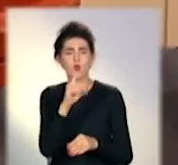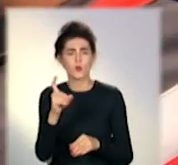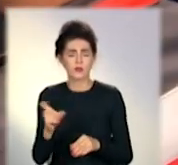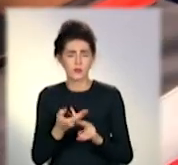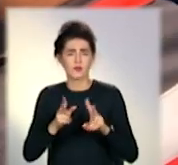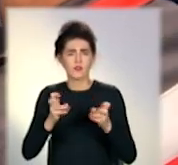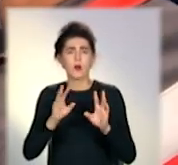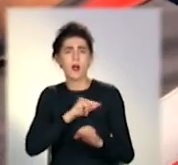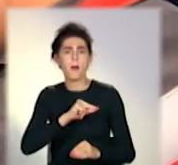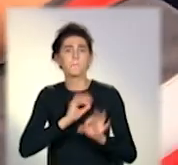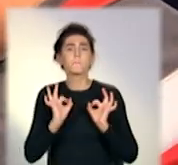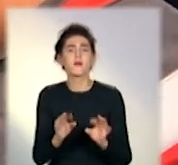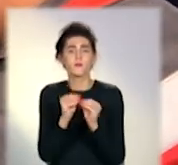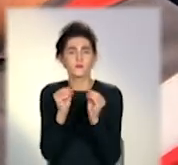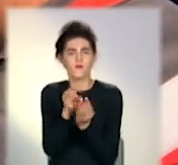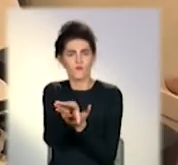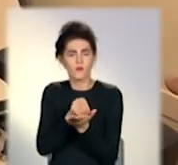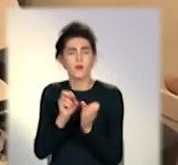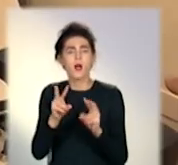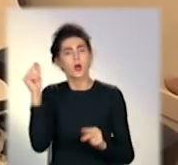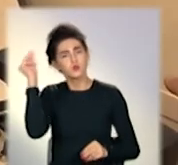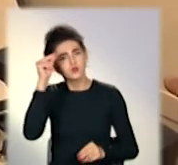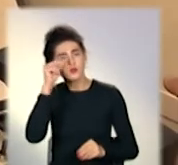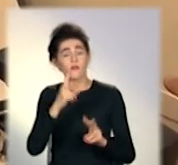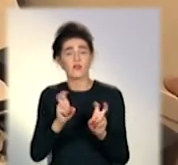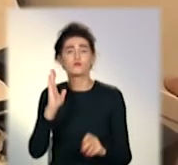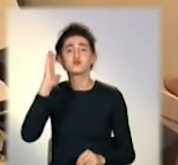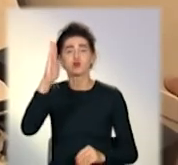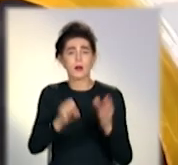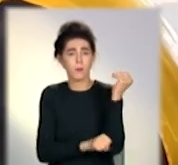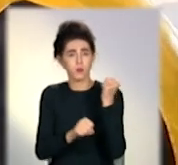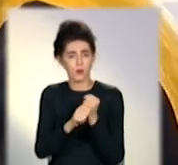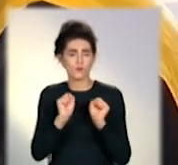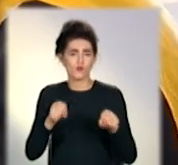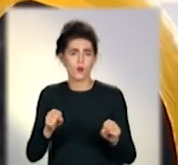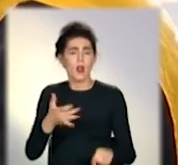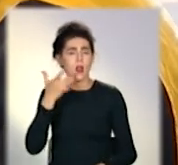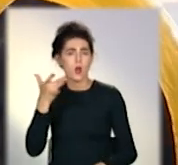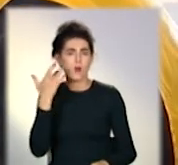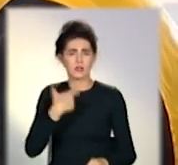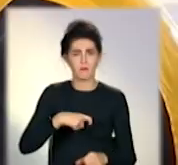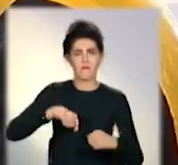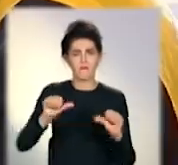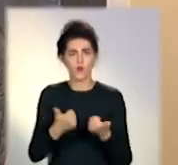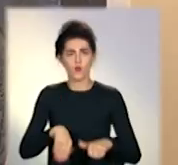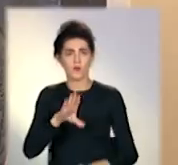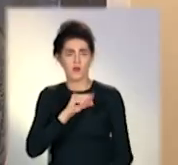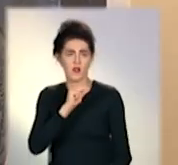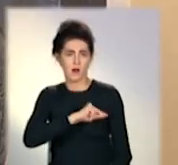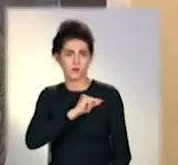звичній виробничій обстановці. Тому після навчання майбутній співробітник зможе легко орієнтуватися на підприємстві.